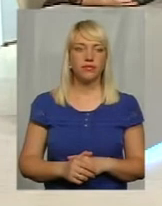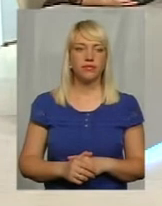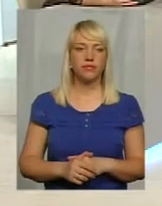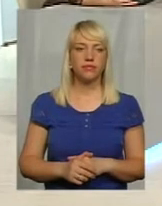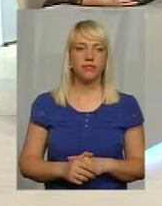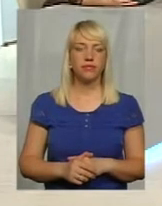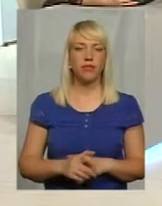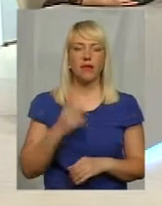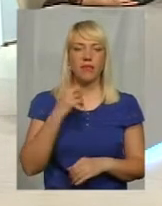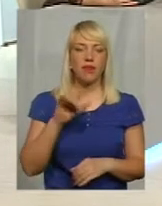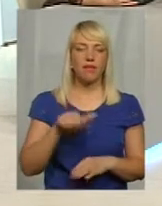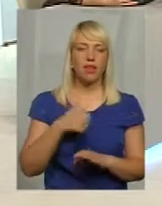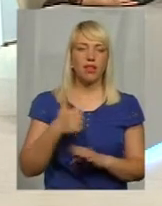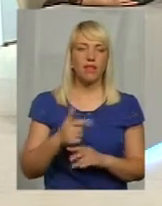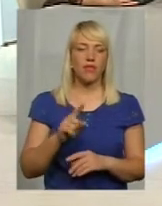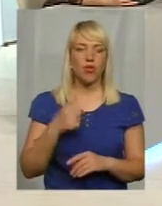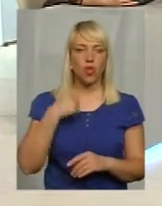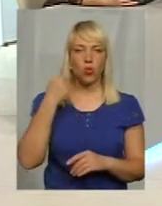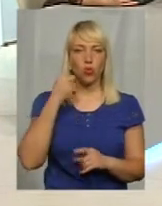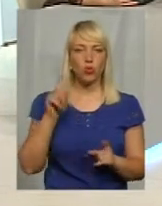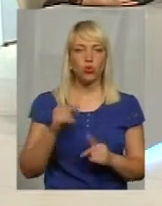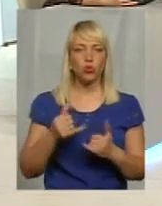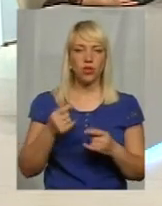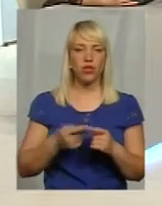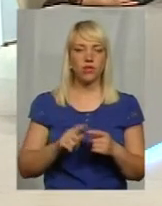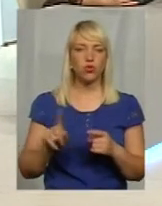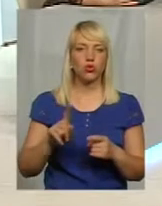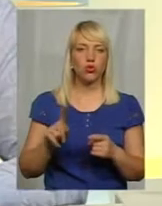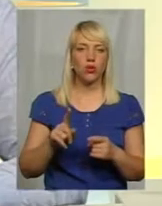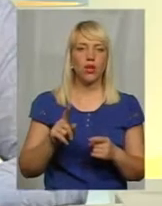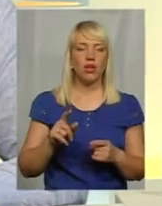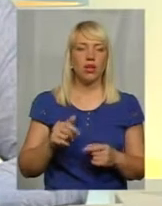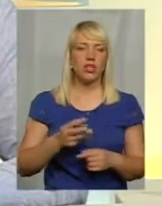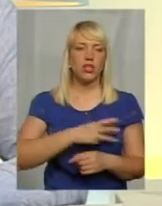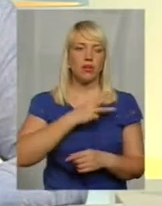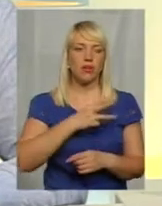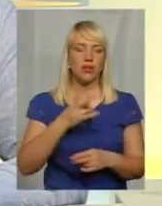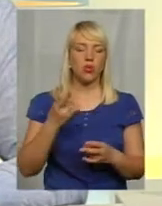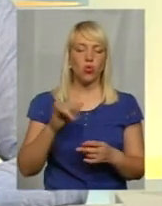Департаменту. Я думаю, що для того, щоб були амбиції у спортсменів, повинні були амбиції у тренера.